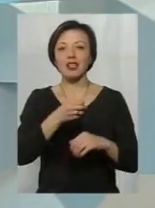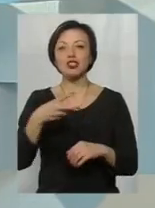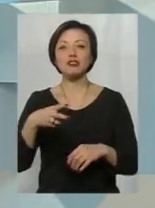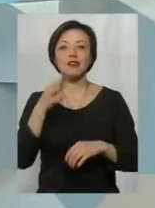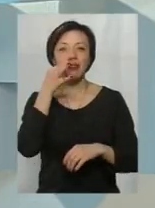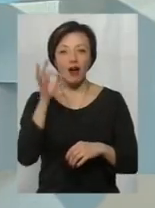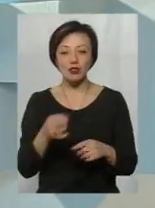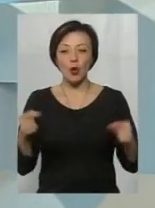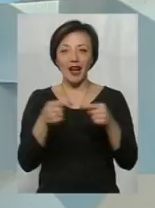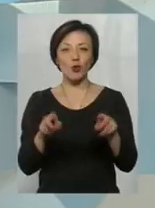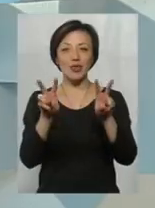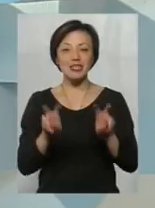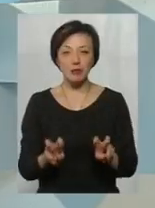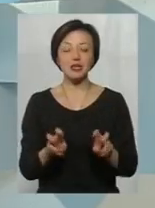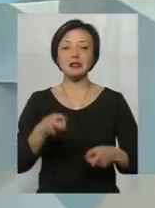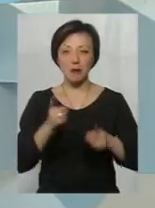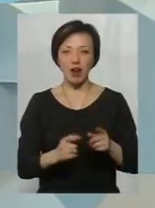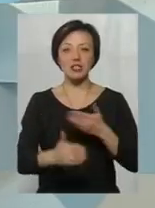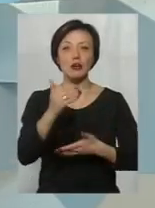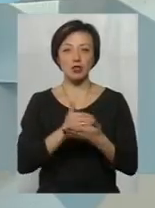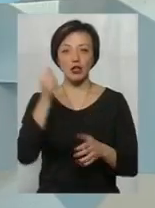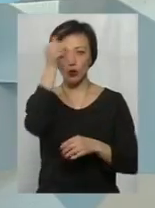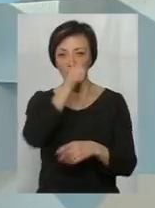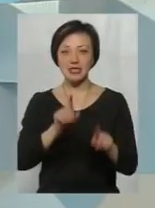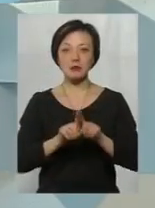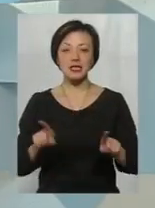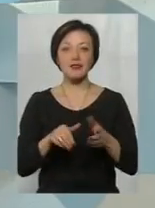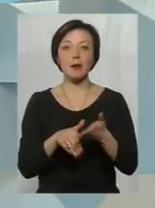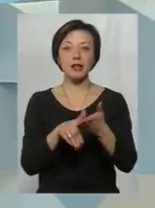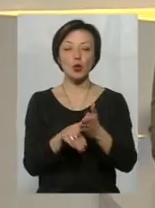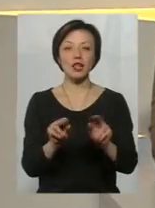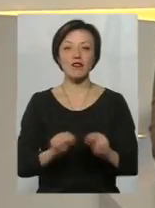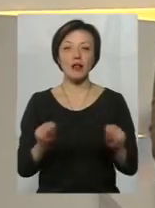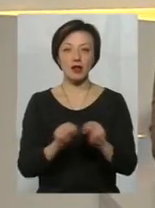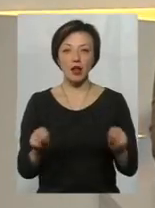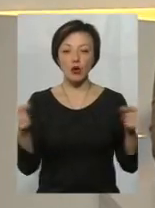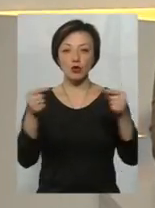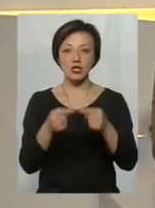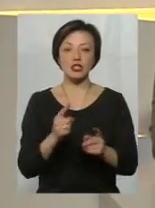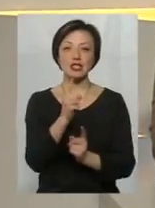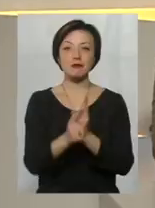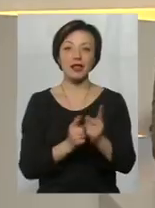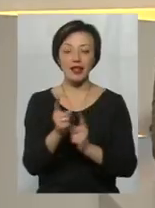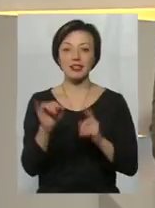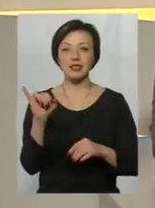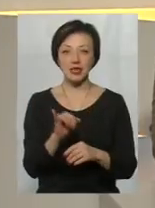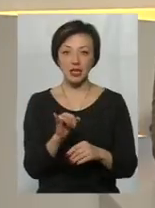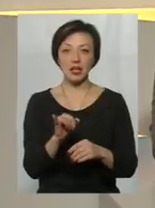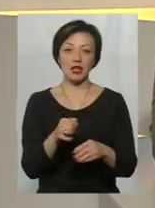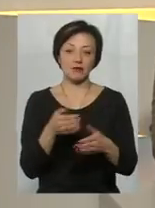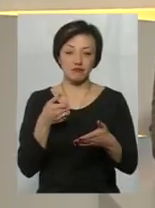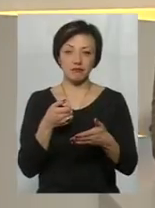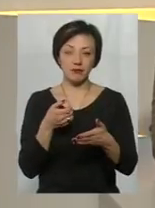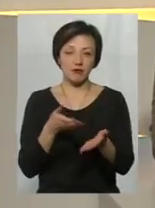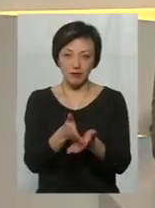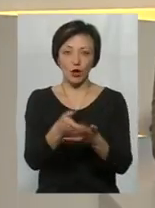конкретної дисципліни. Тому справді за останні роки специфіка і методика викладання однозначно змінилася, і вона йде до спрощення.